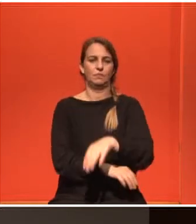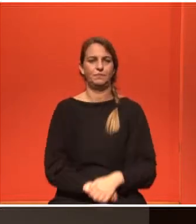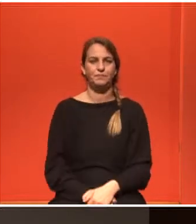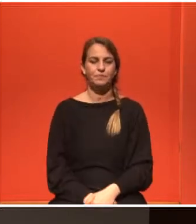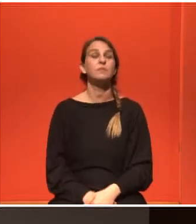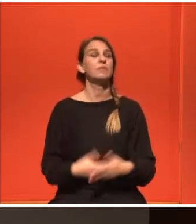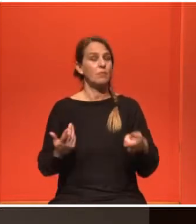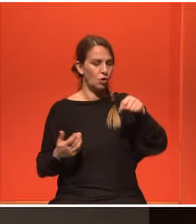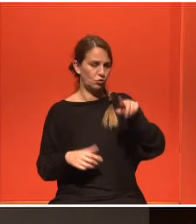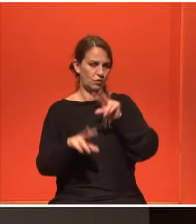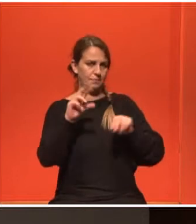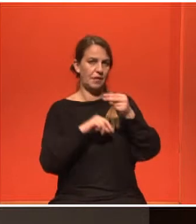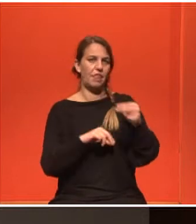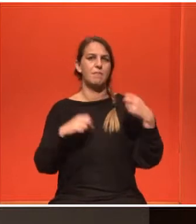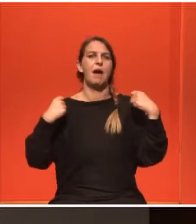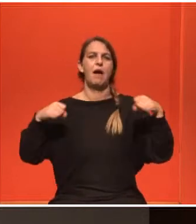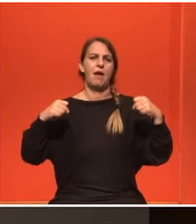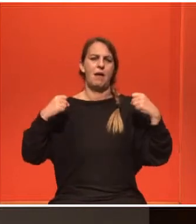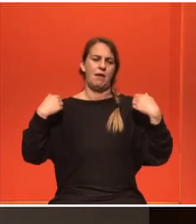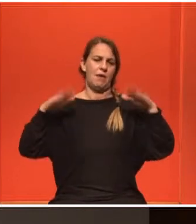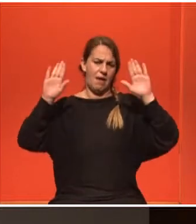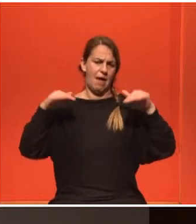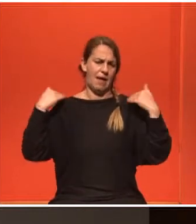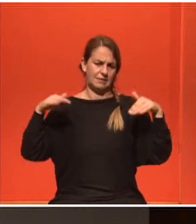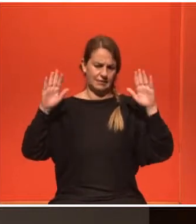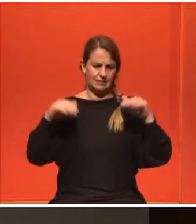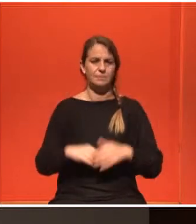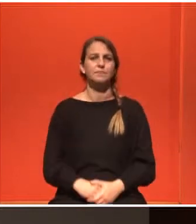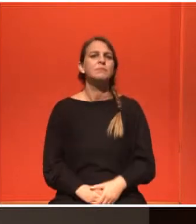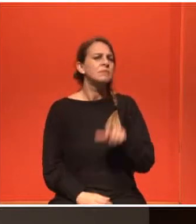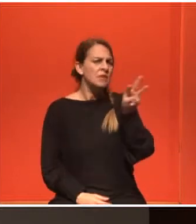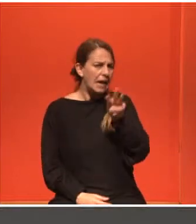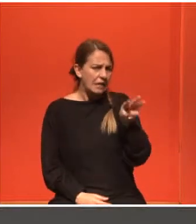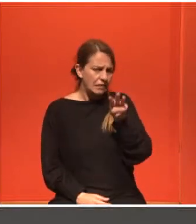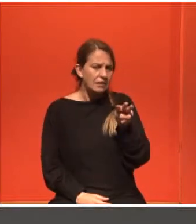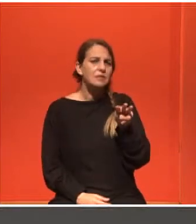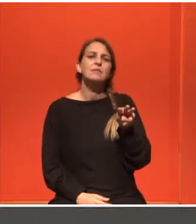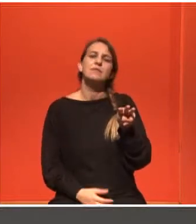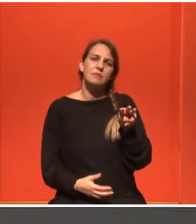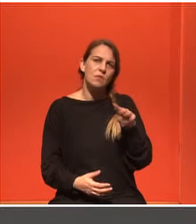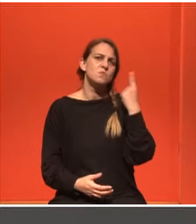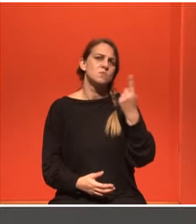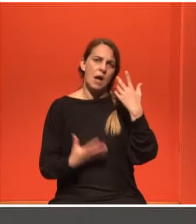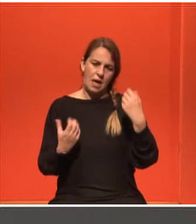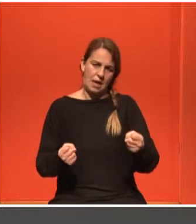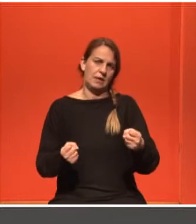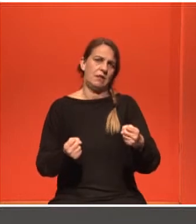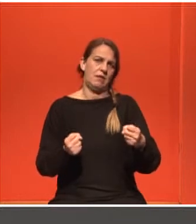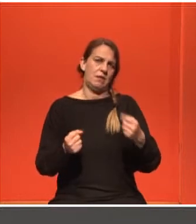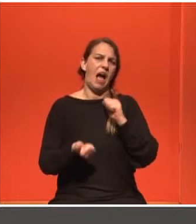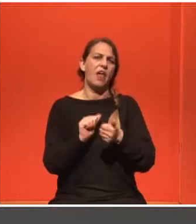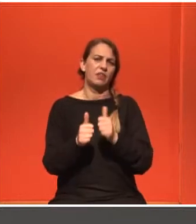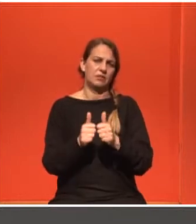Και οι τρεις, η κάθε μία με την δική της σχέση πλέον με τον αθλητισμό.